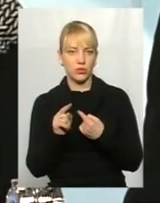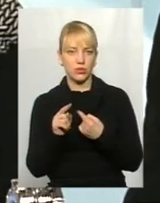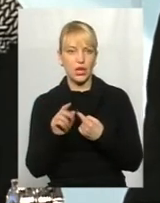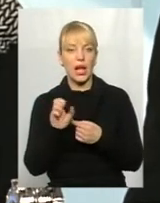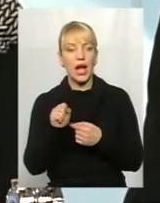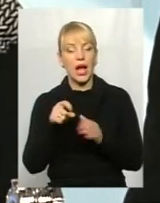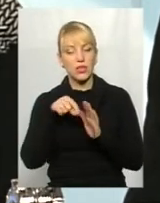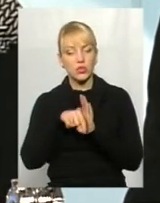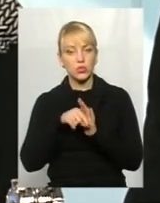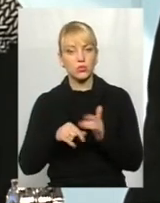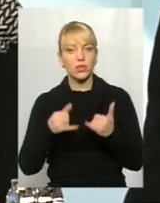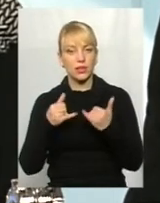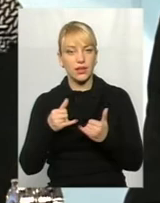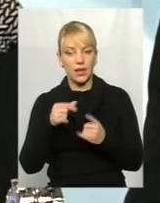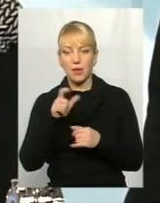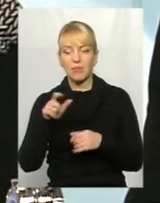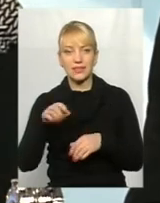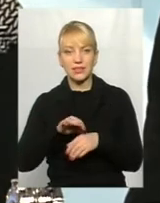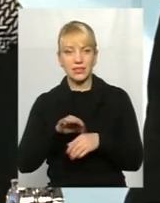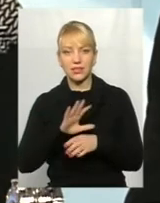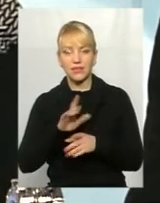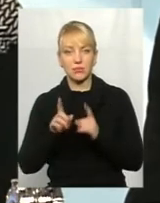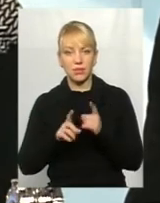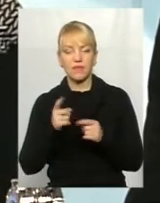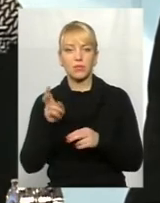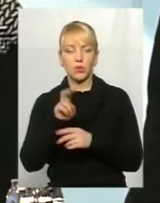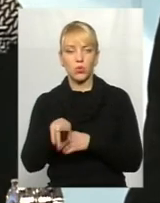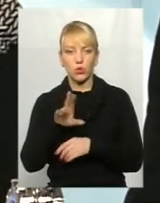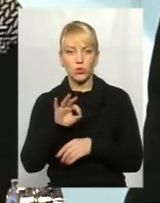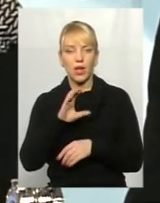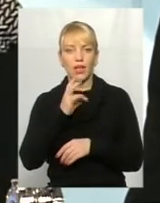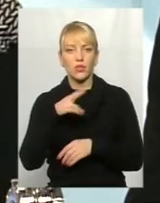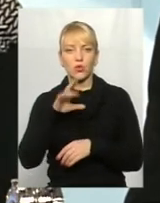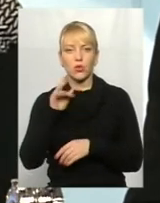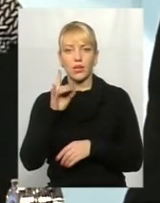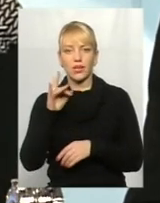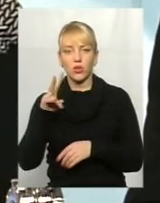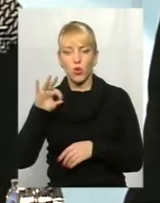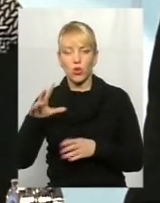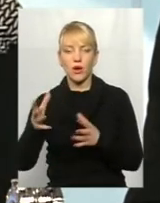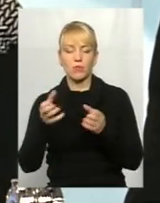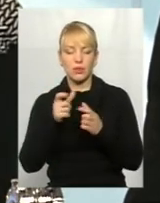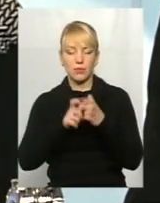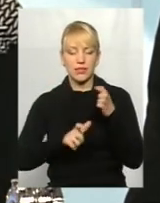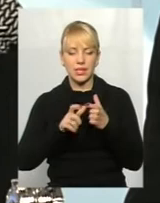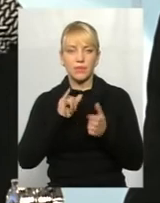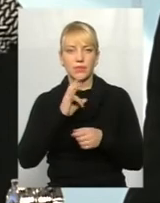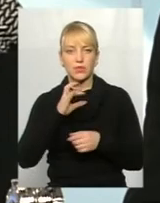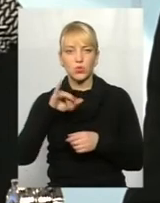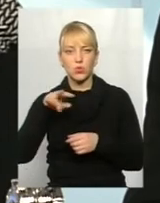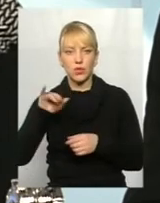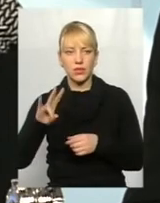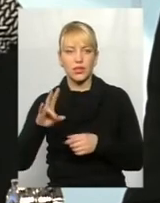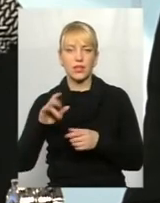суть для пацієнтів не міняється. Він приходить до ендокринолога, отримує рецепт на інсулін, йде в аптеку і отримує інсулін.